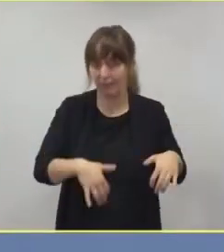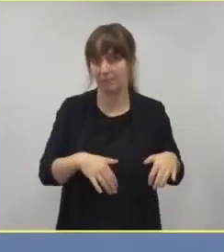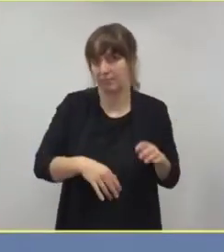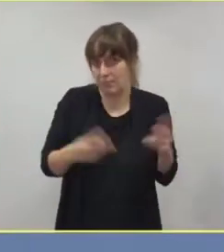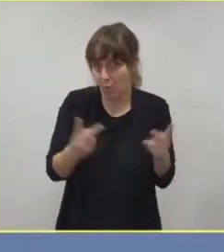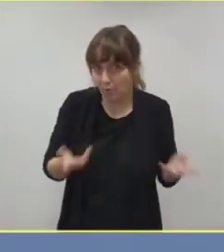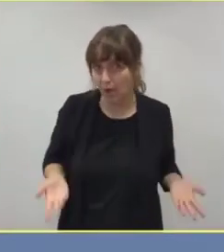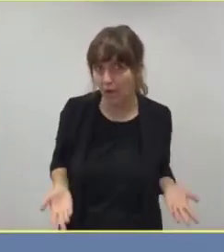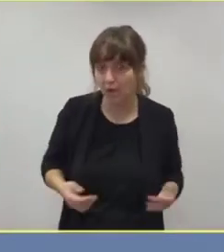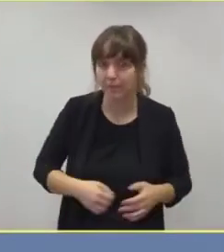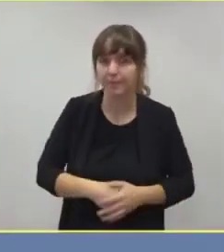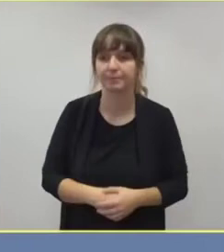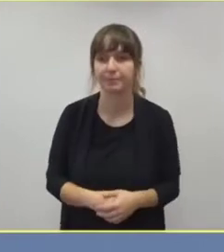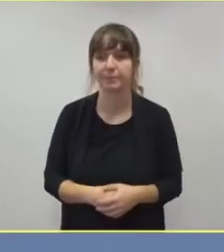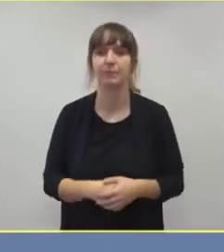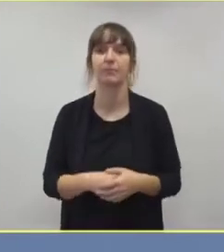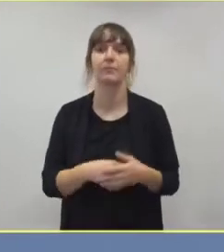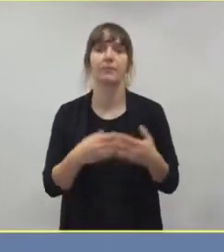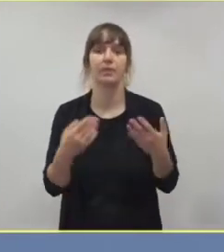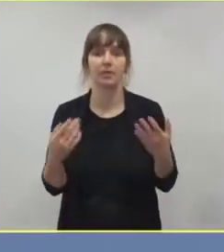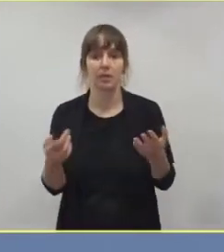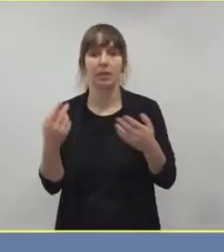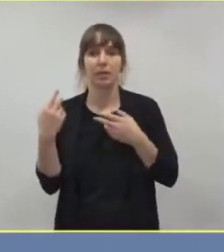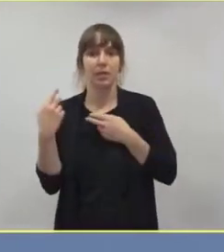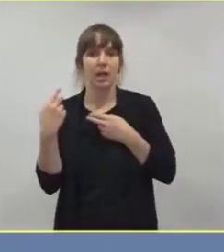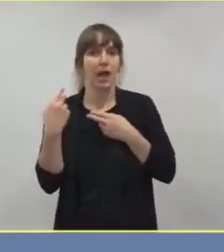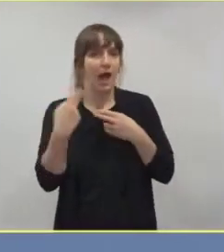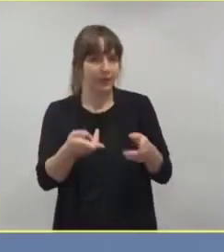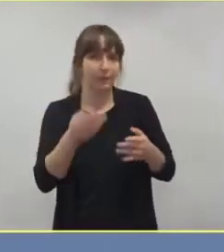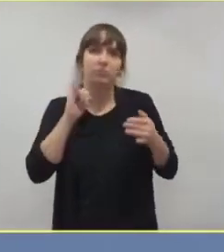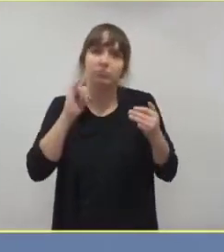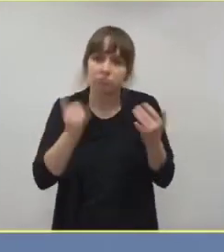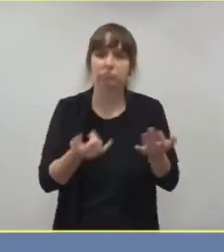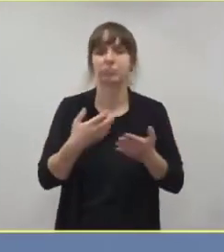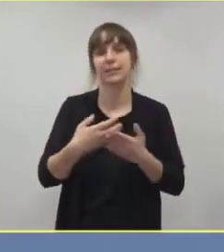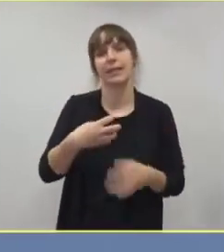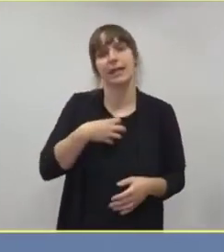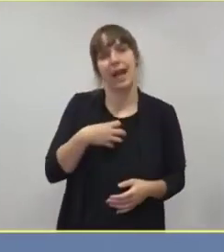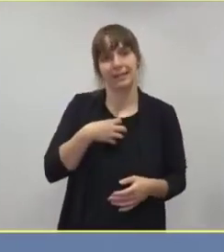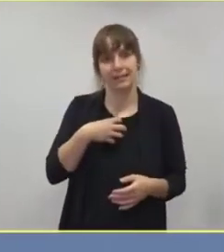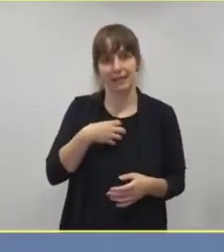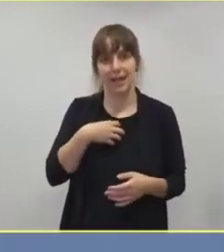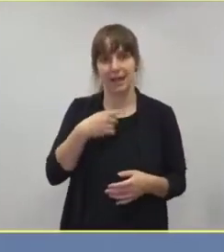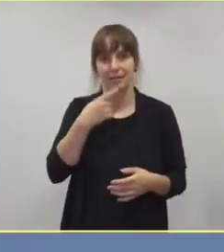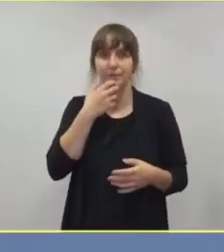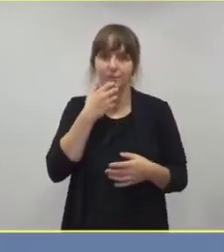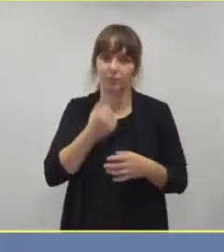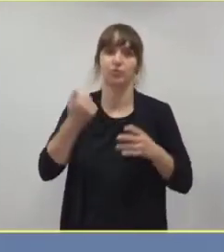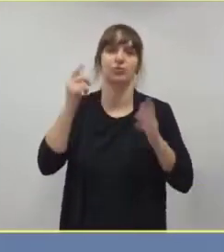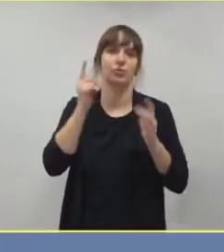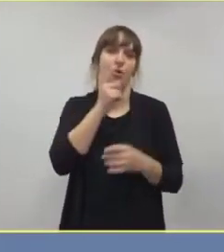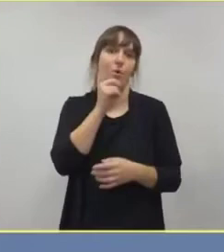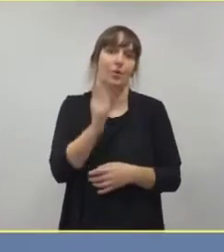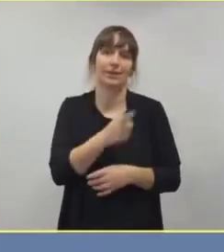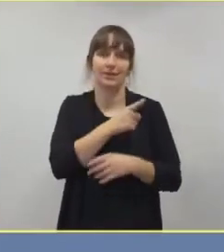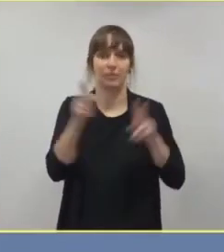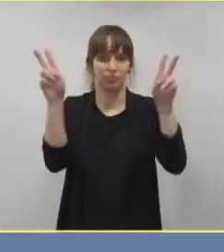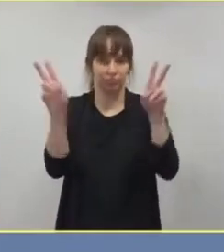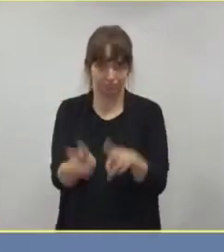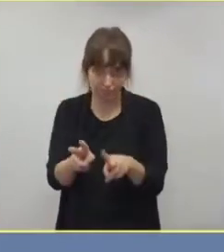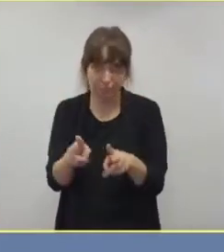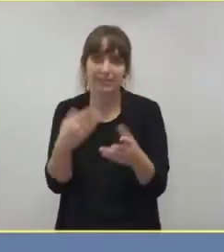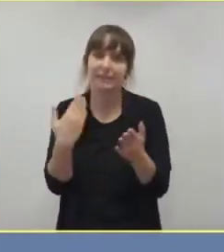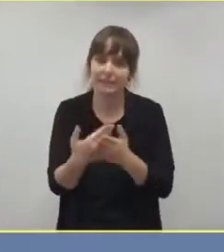Ja, das ist ja auch das, was die Frau Kanzlerin, glaube ich, bemerkt hat. Sie will ja runterfahren auf 50.000, auf 100.000, dann werden die Gesundheitsämter wieder